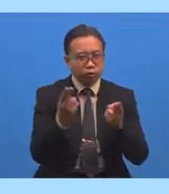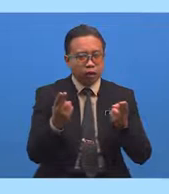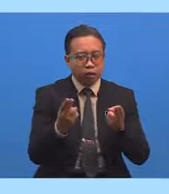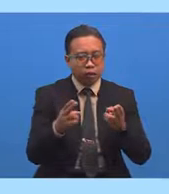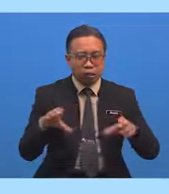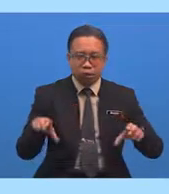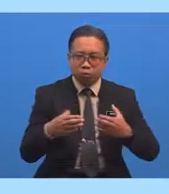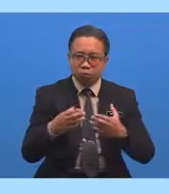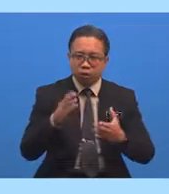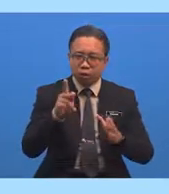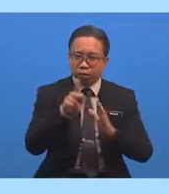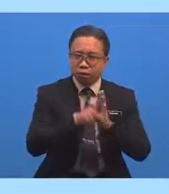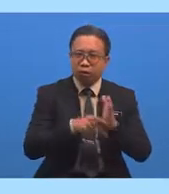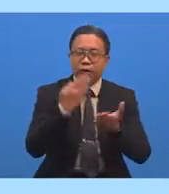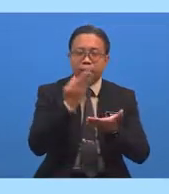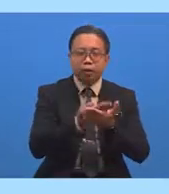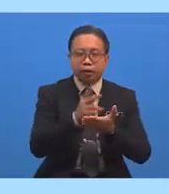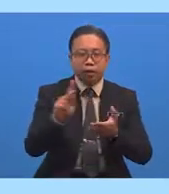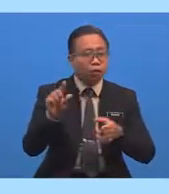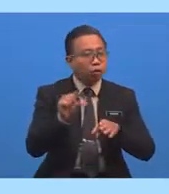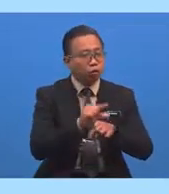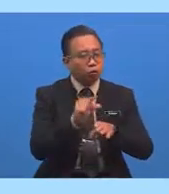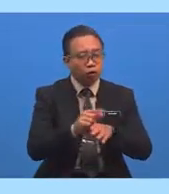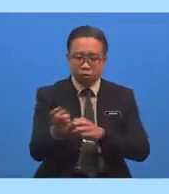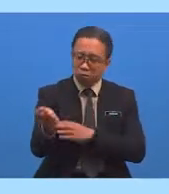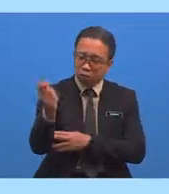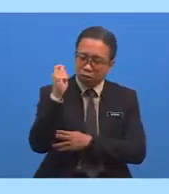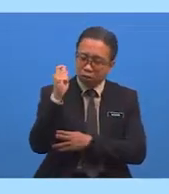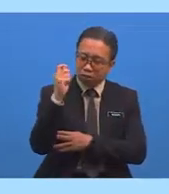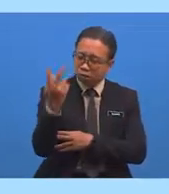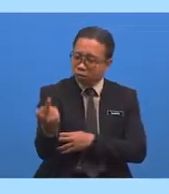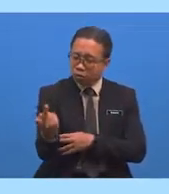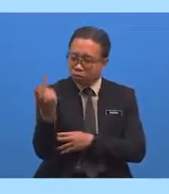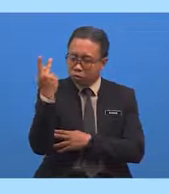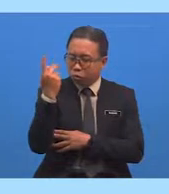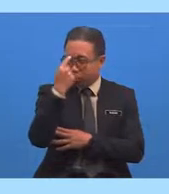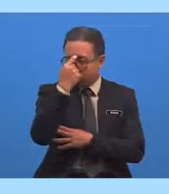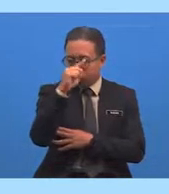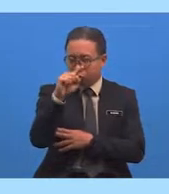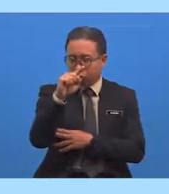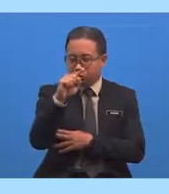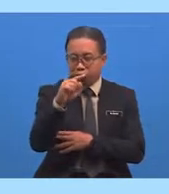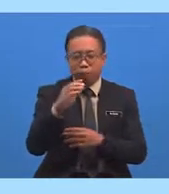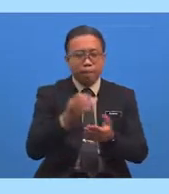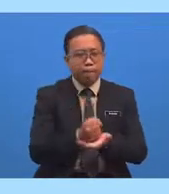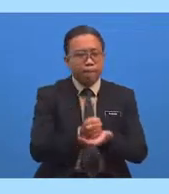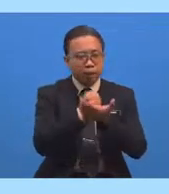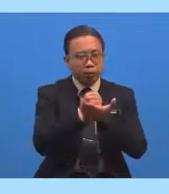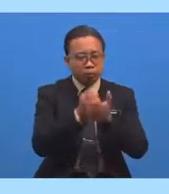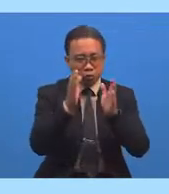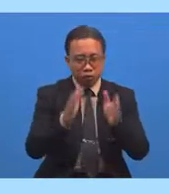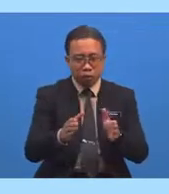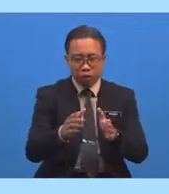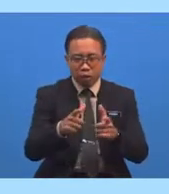Melakukan Kebaikan Gunakanlah Tenaga Yang Kuat Untuk Membantu Orang